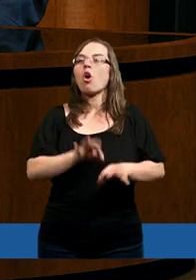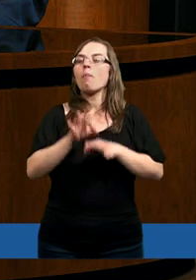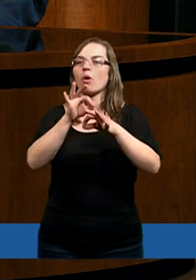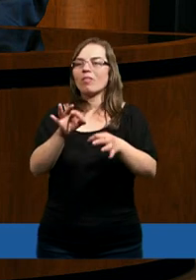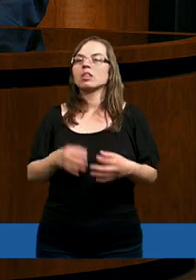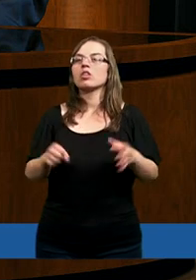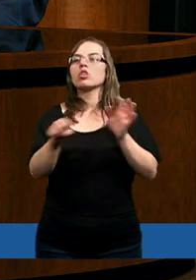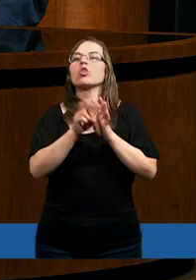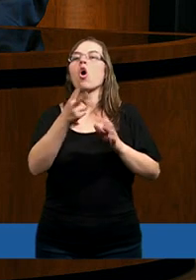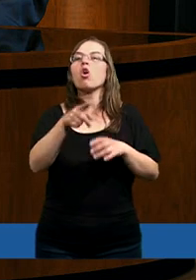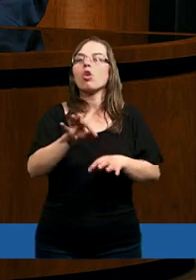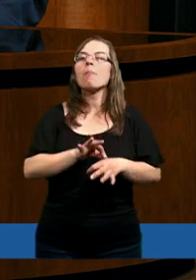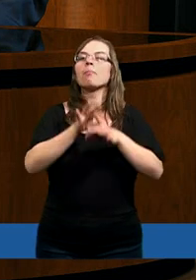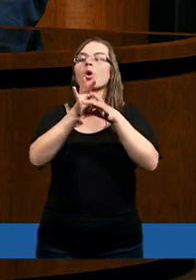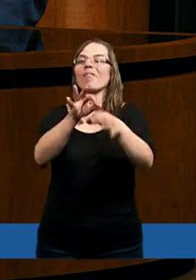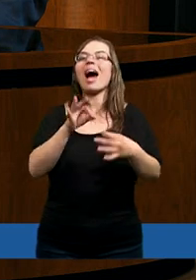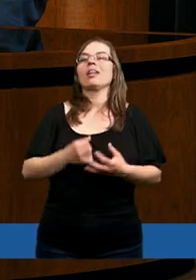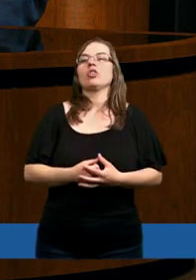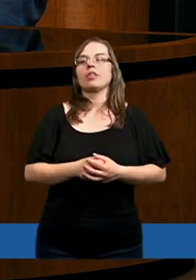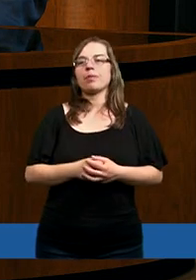prowadzi? Dokąd ta droga?